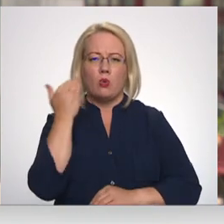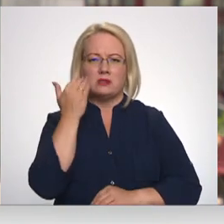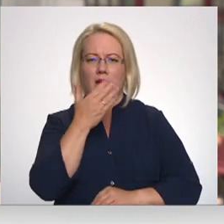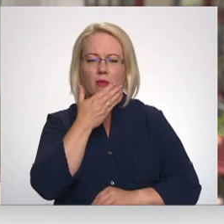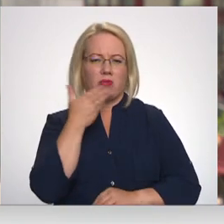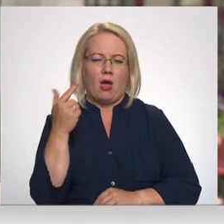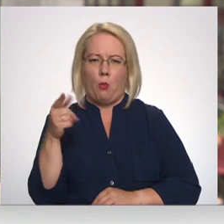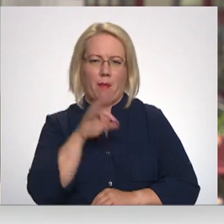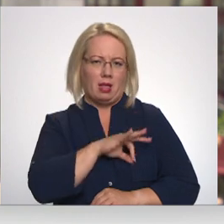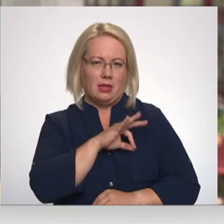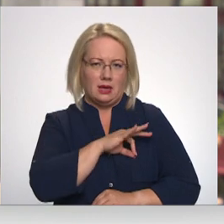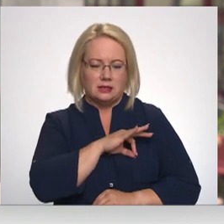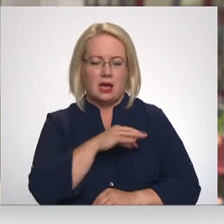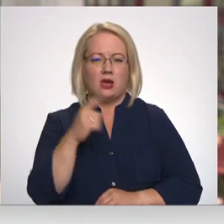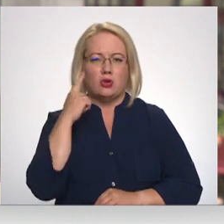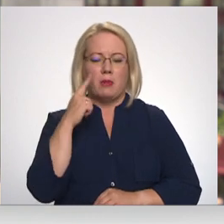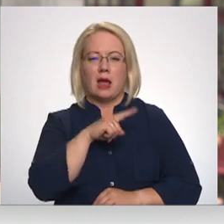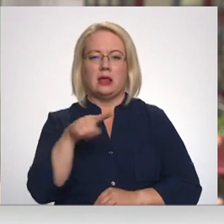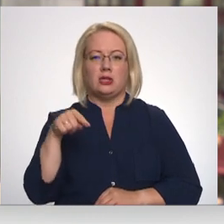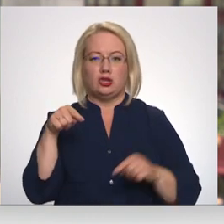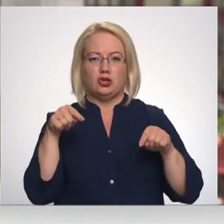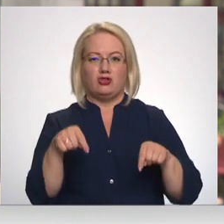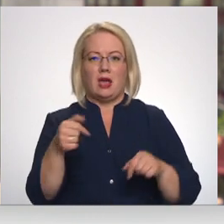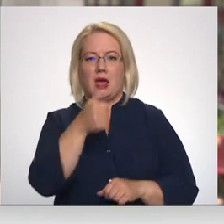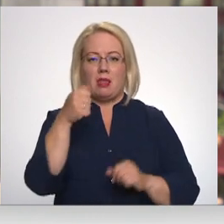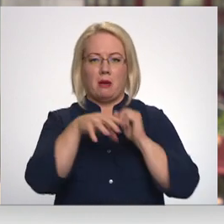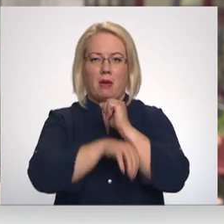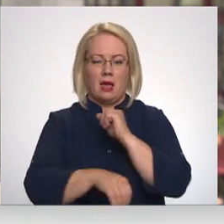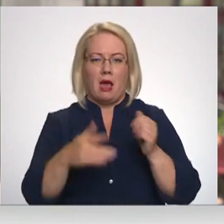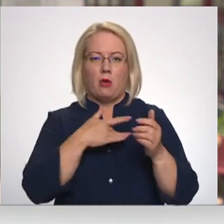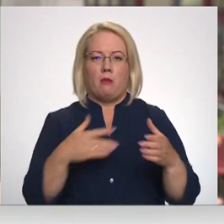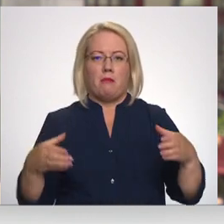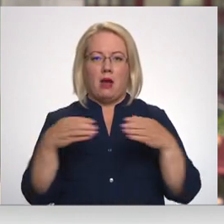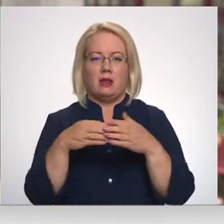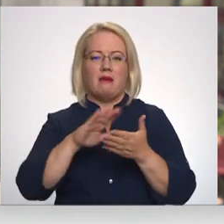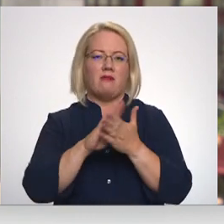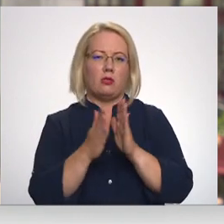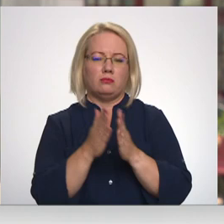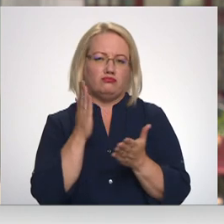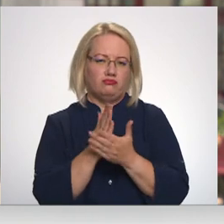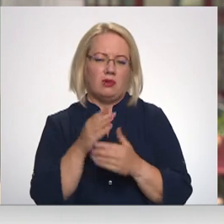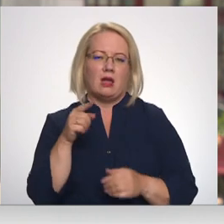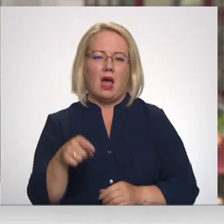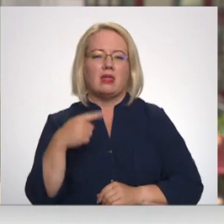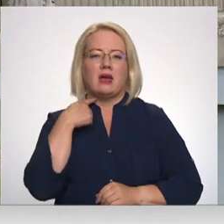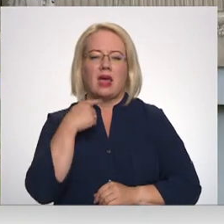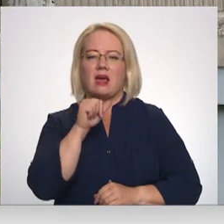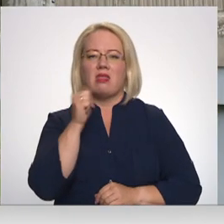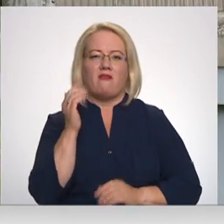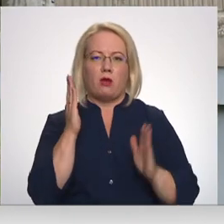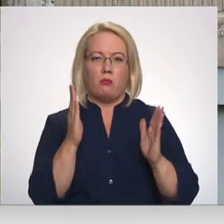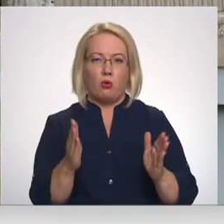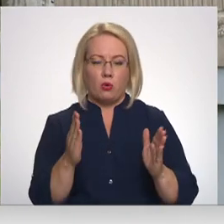Es domāju, ka tas varētu būt līdz pat šī gadu beigām, jo koalīcijā vismaz ir vienošanās par to, ka šādi ielu Rīgā nedrīkstētu būt.